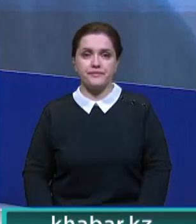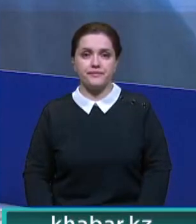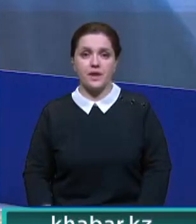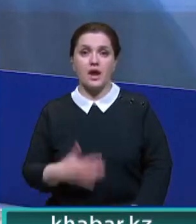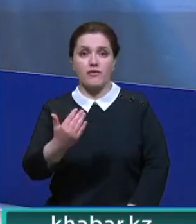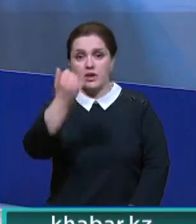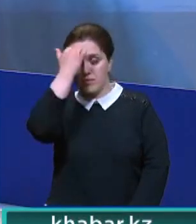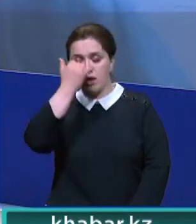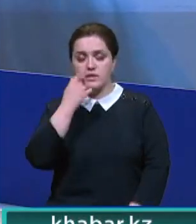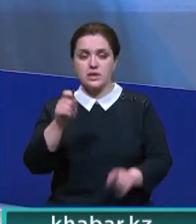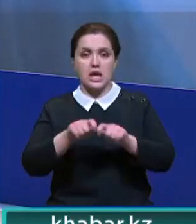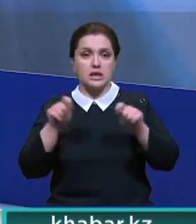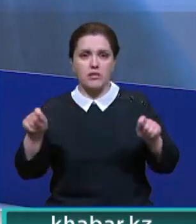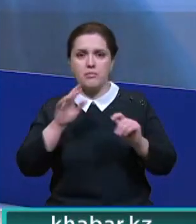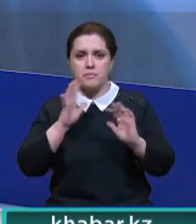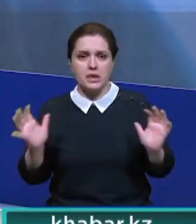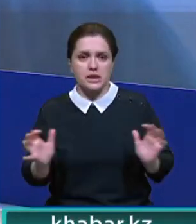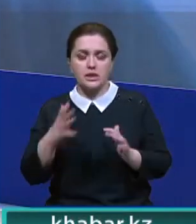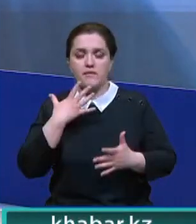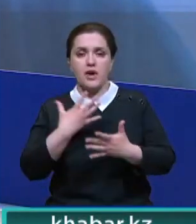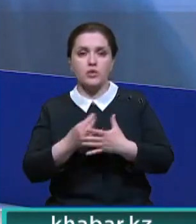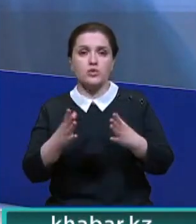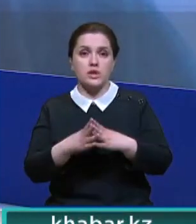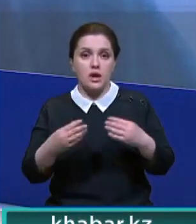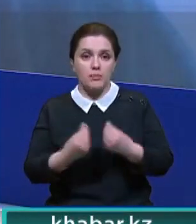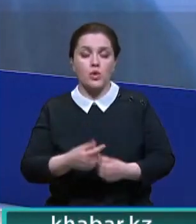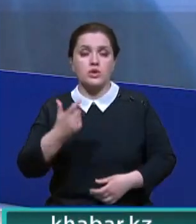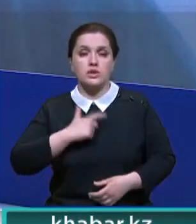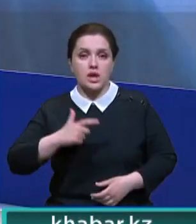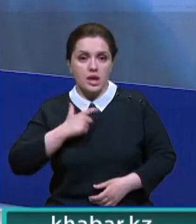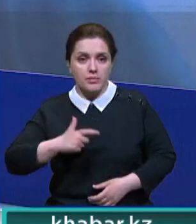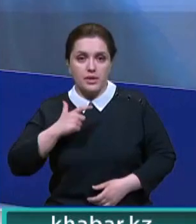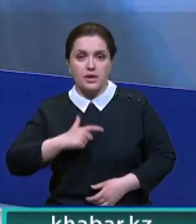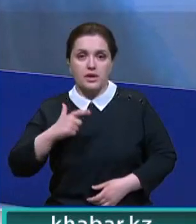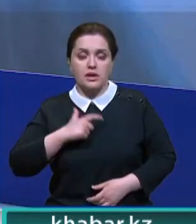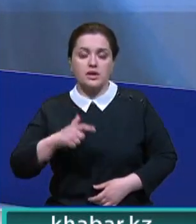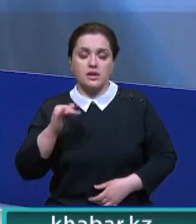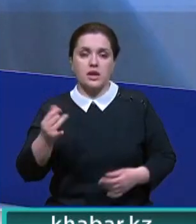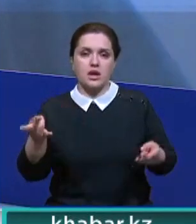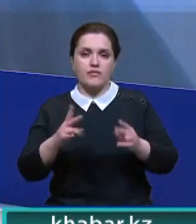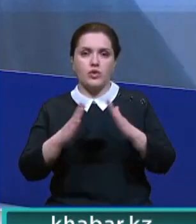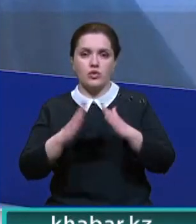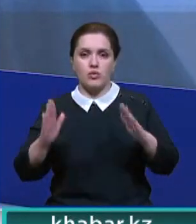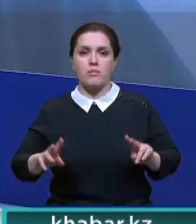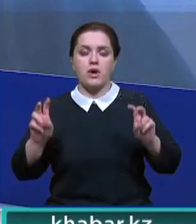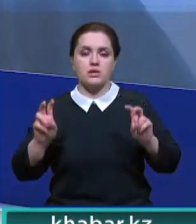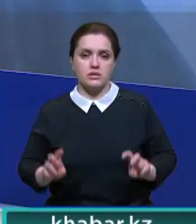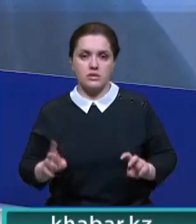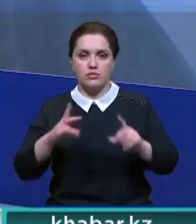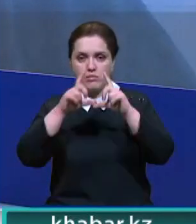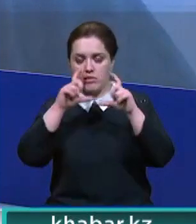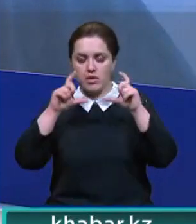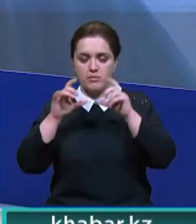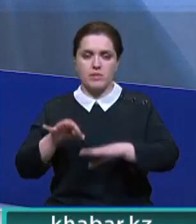это откровение. Берегите, пожалуйста, семью, себя и, пожалуйста, оставайтесь дома. И, конечно, носите